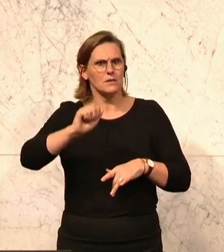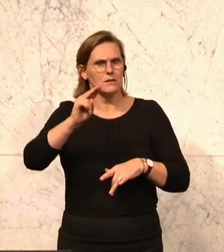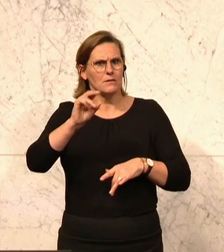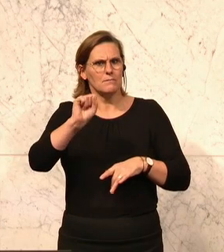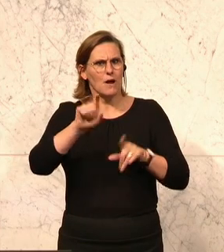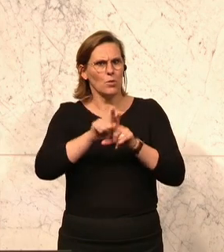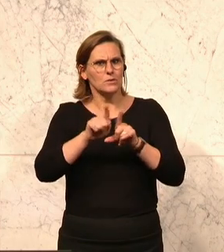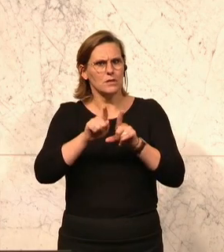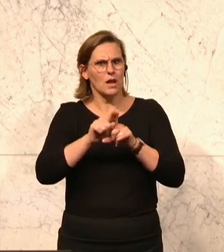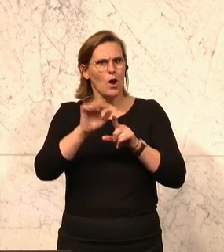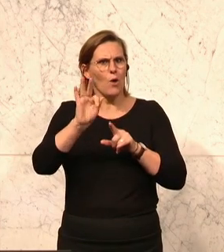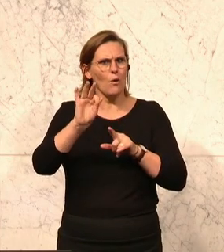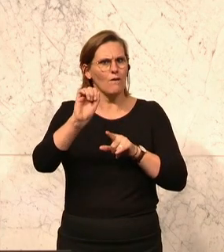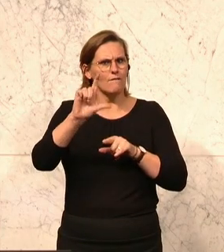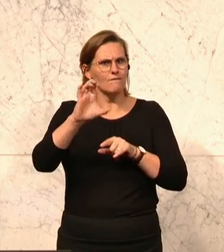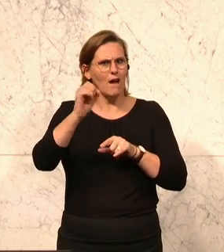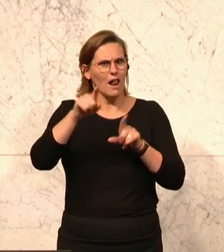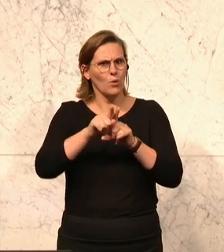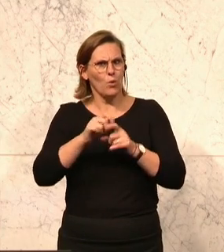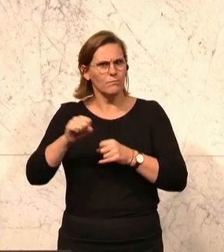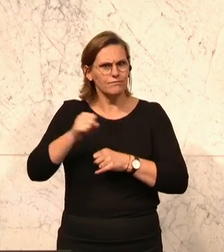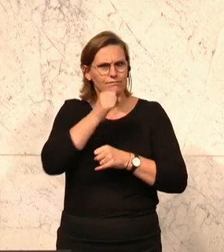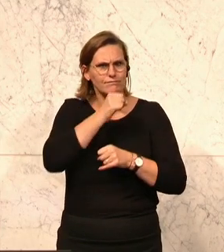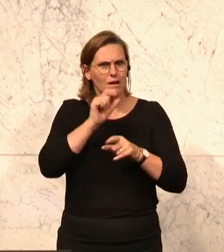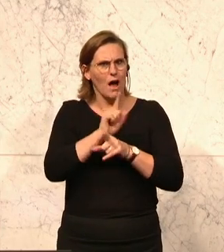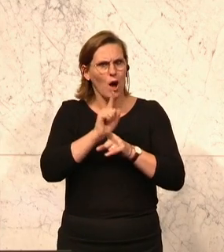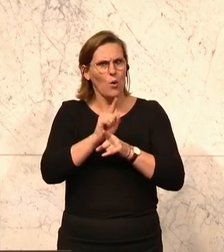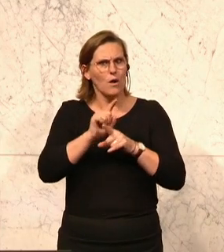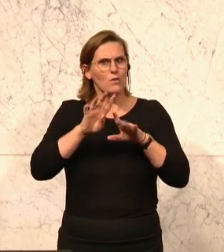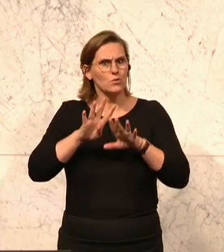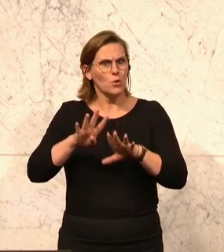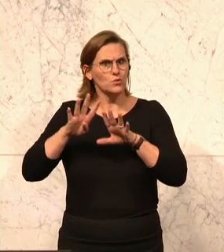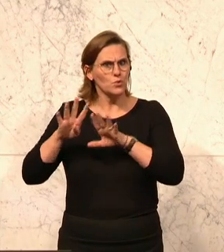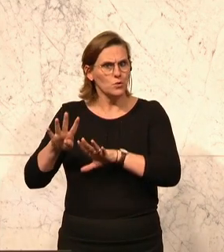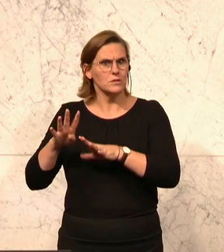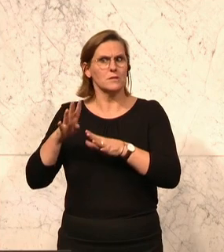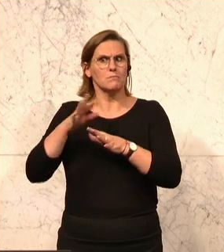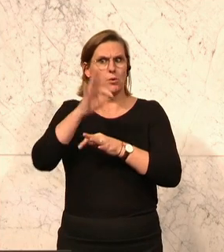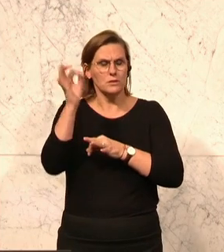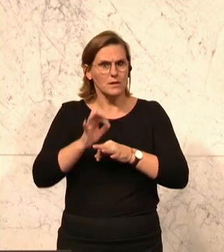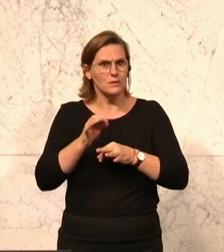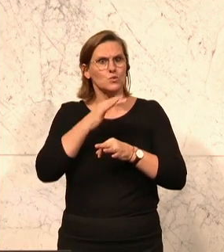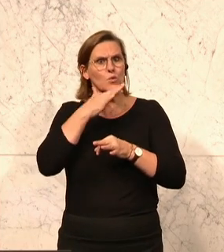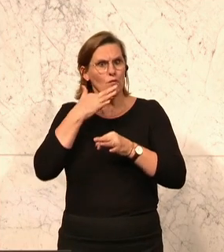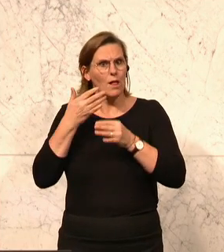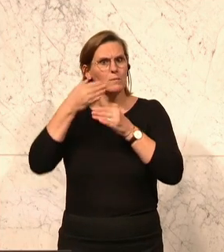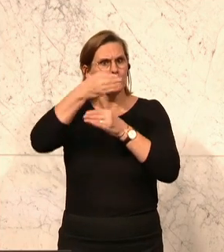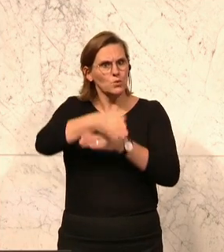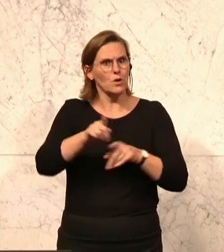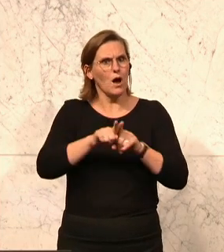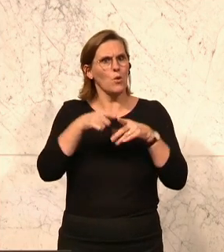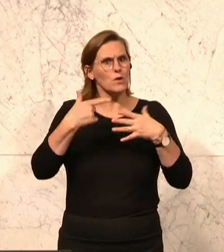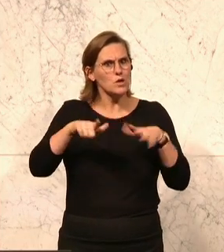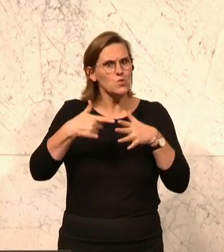von Theater. Wir hatten eine Auslastung von 99 Prozent, die diversen Konzerte in den Monaten Juli und August bei